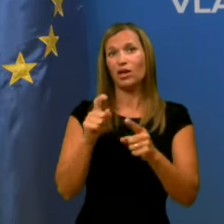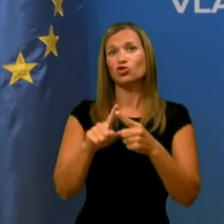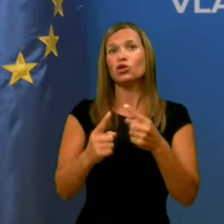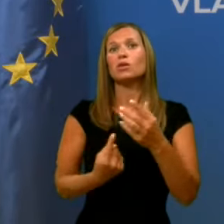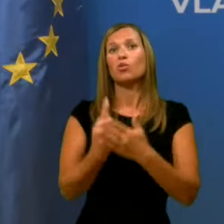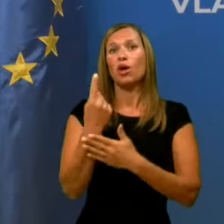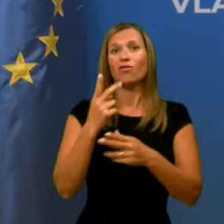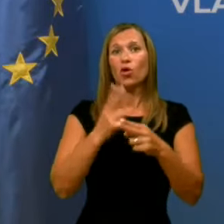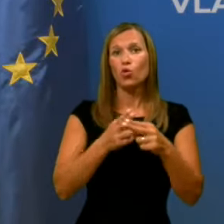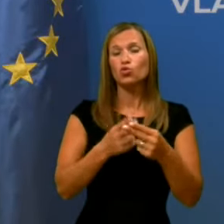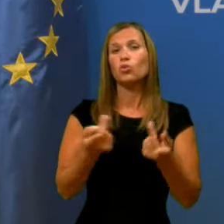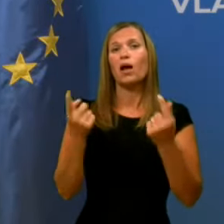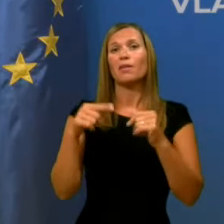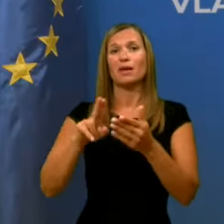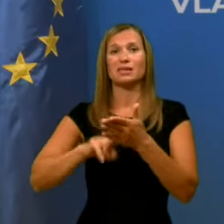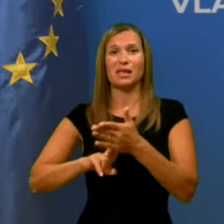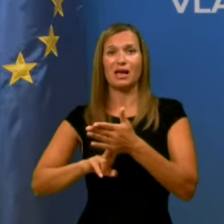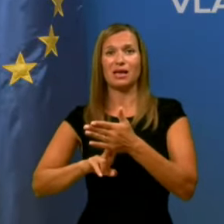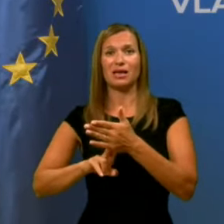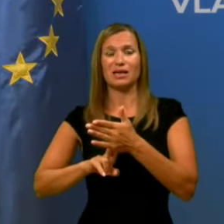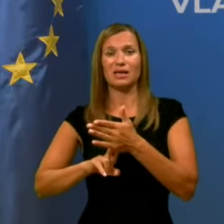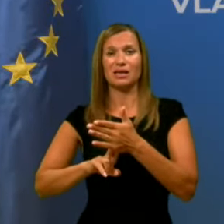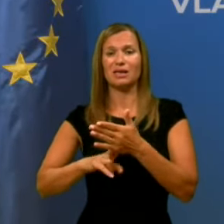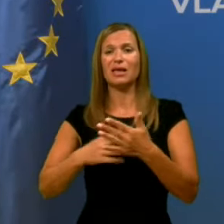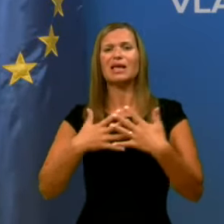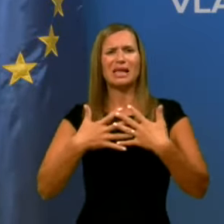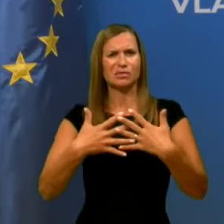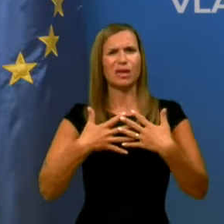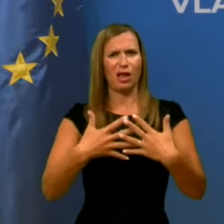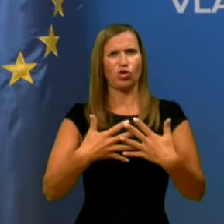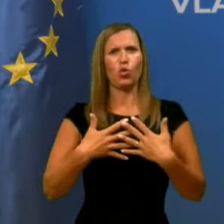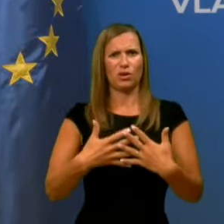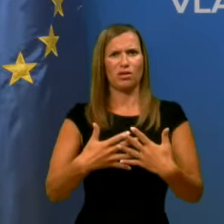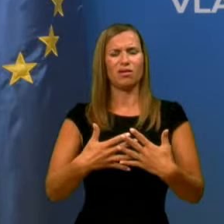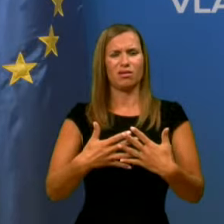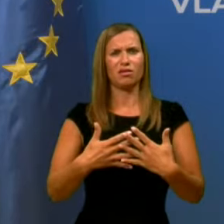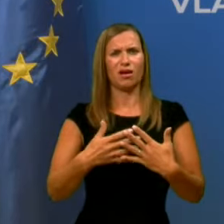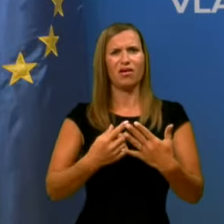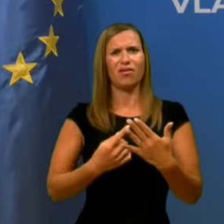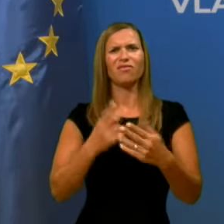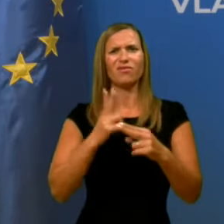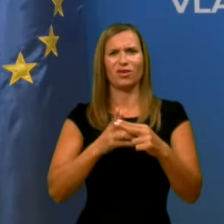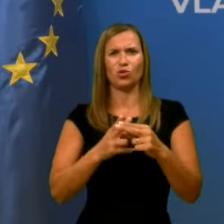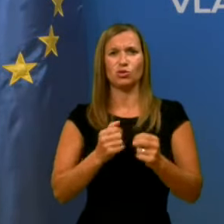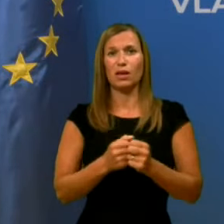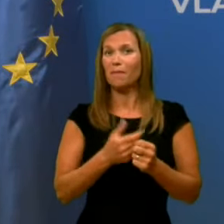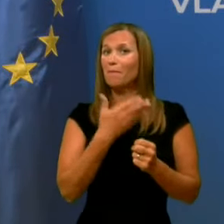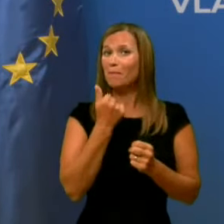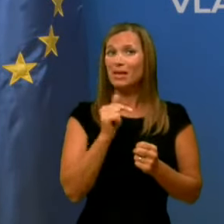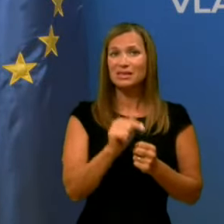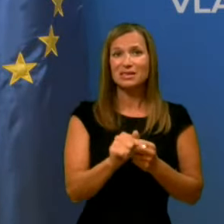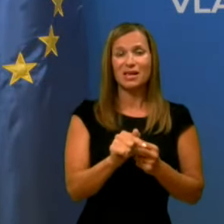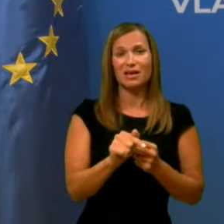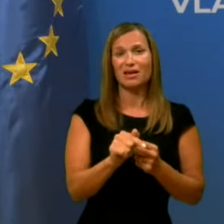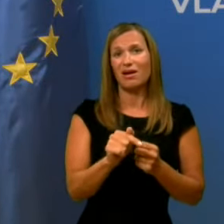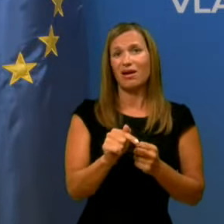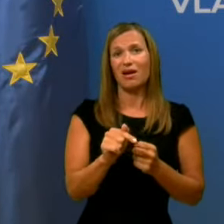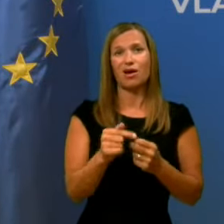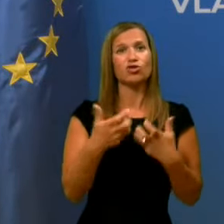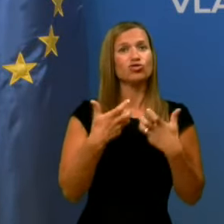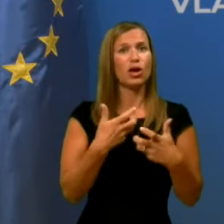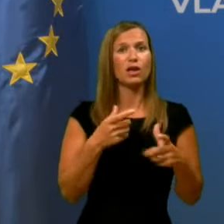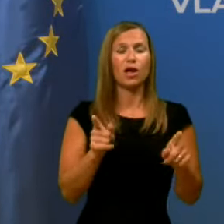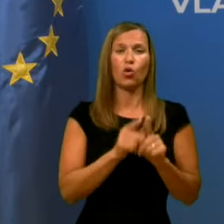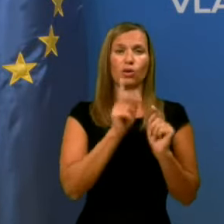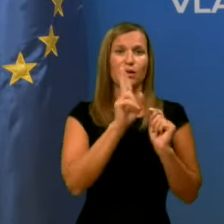pa znaki respiratornega obolenja pri oskrbovancu. Ker brez tega, morate verjeti, želje kot jih